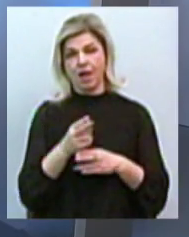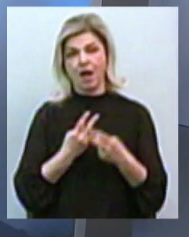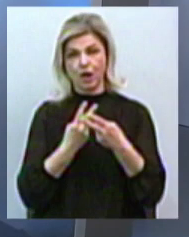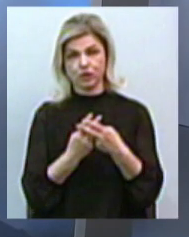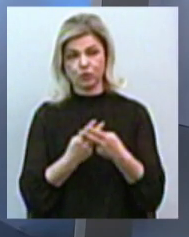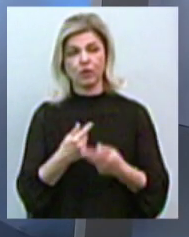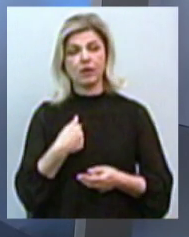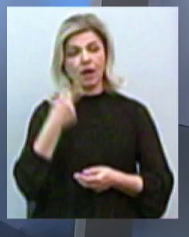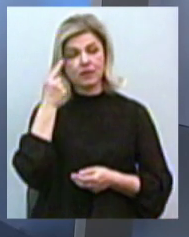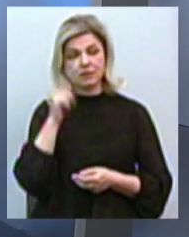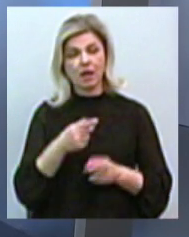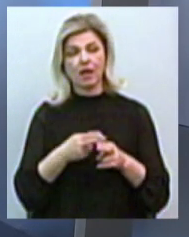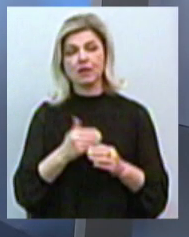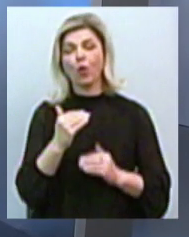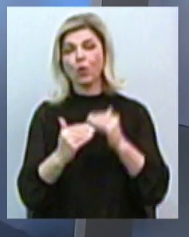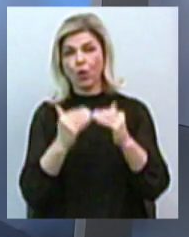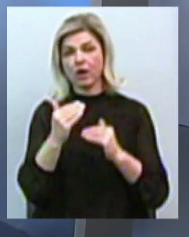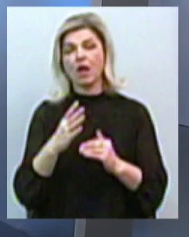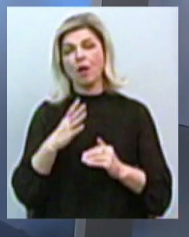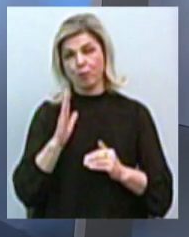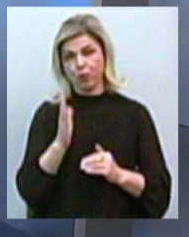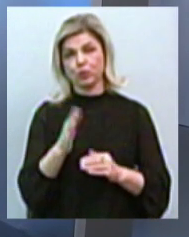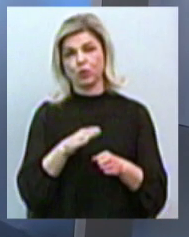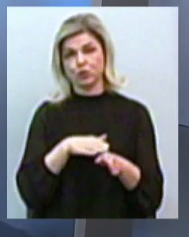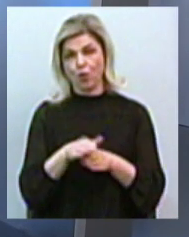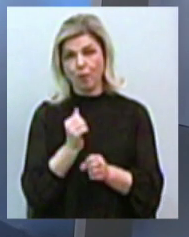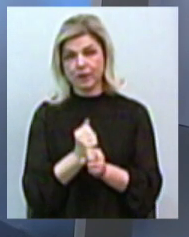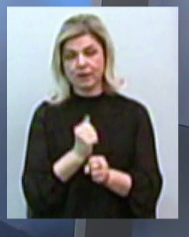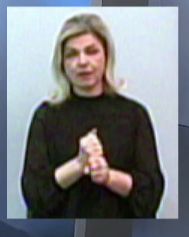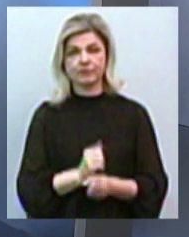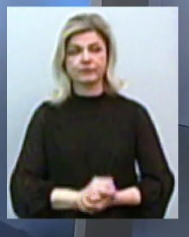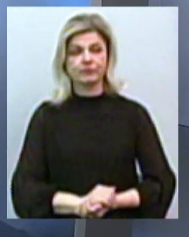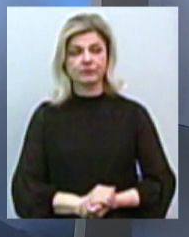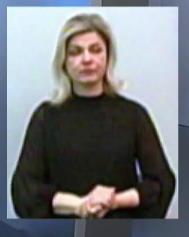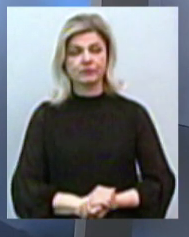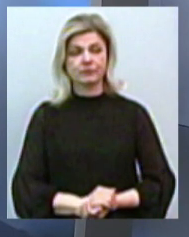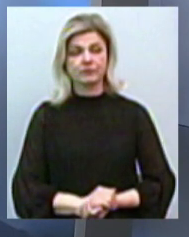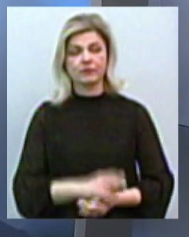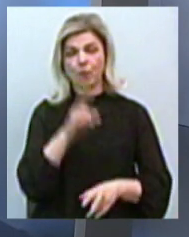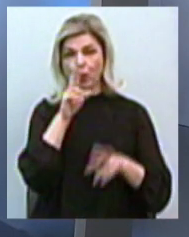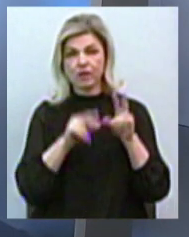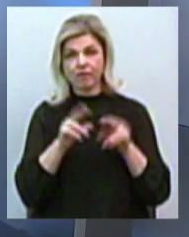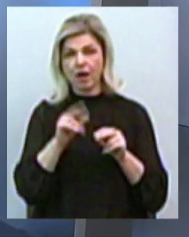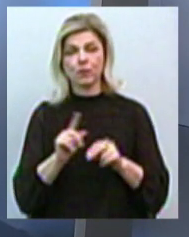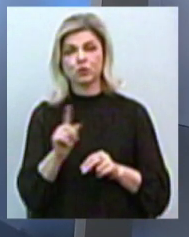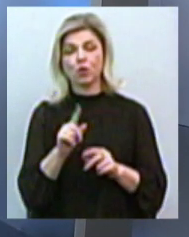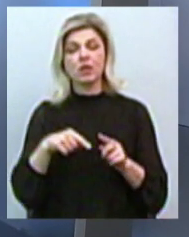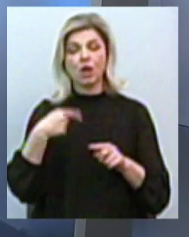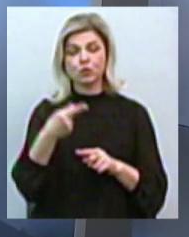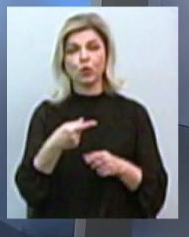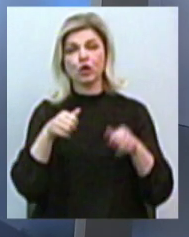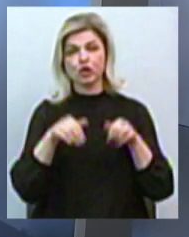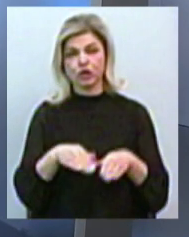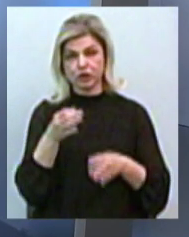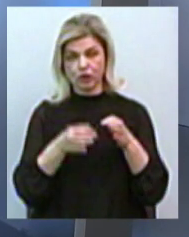ці кроки теж були зроблені. Тобто, сподіваємось, що наступне рішення цього суду